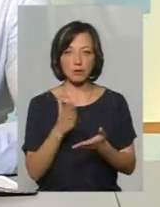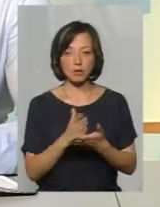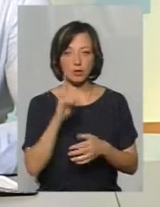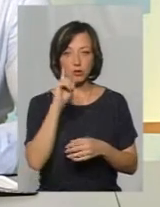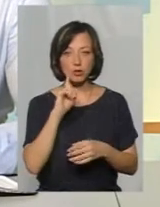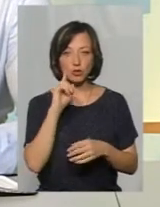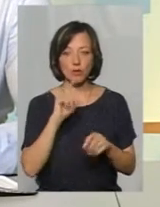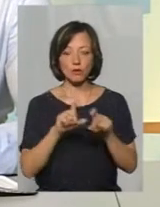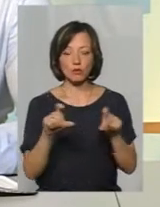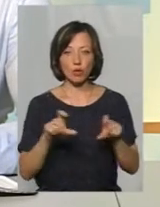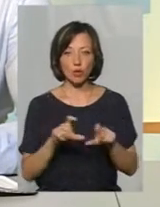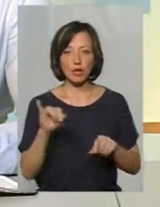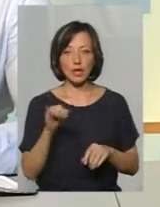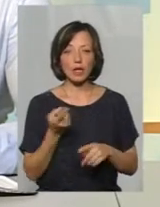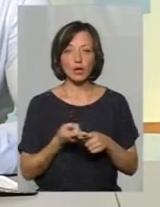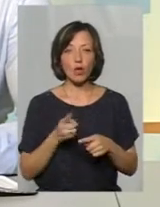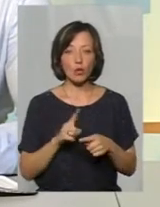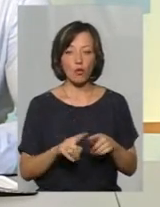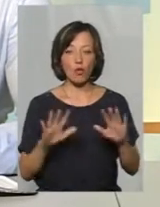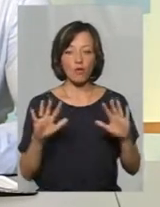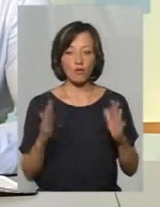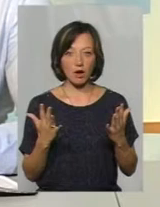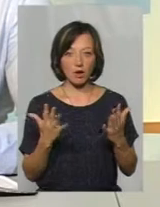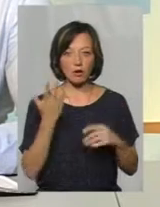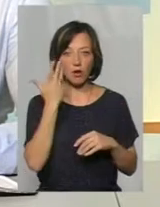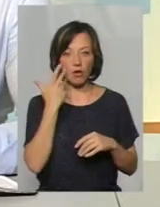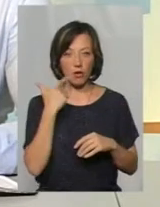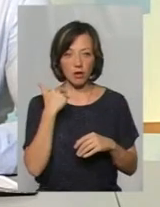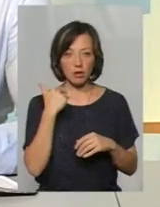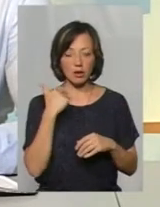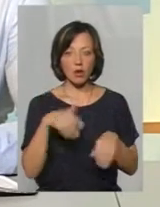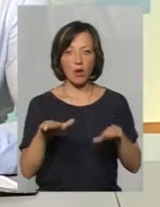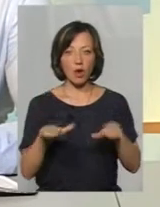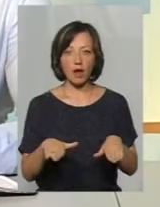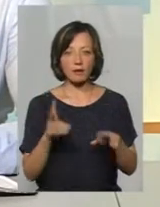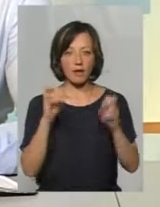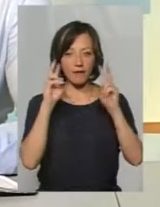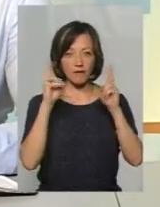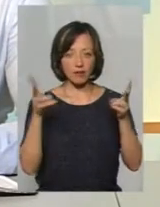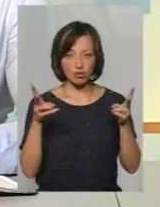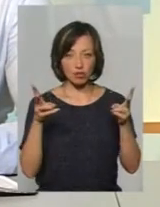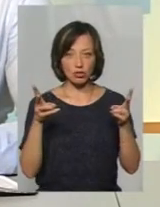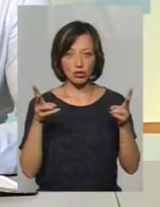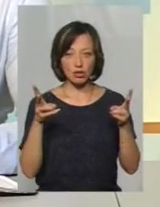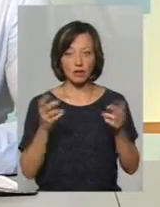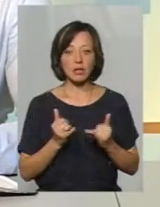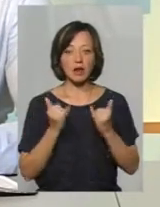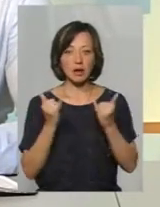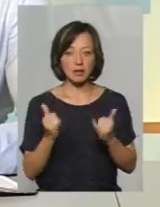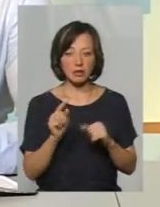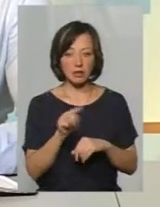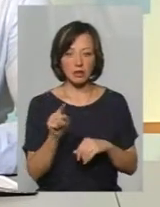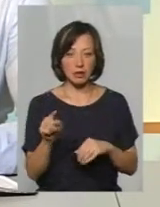тимчасових споруд. І тому, у разі, коли локація не визначена, для них